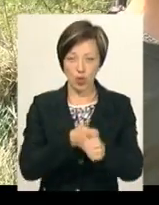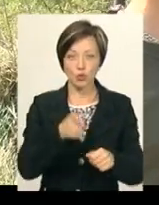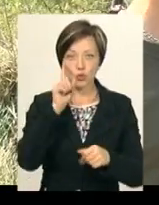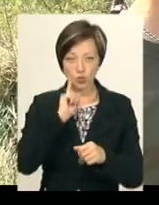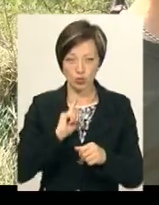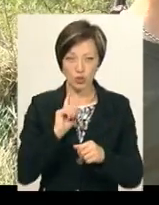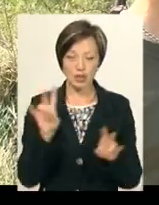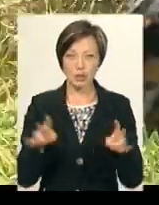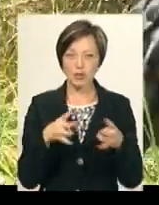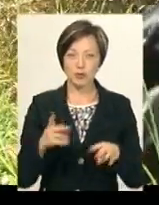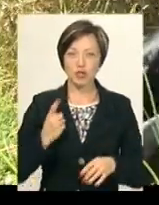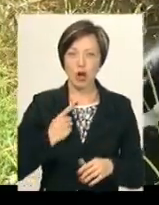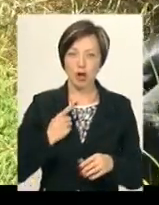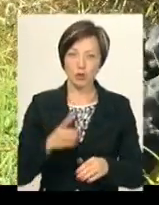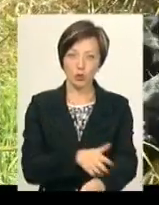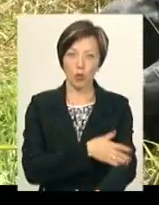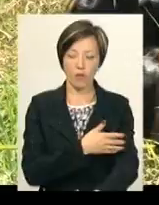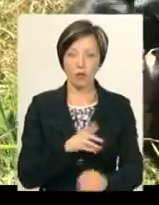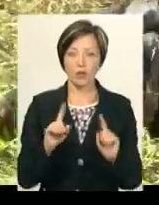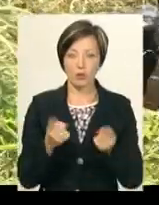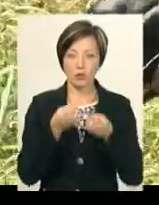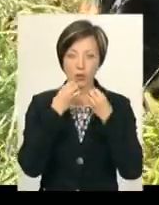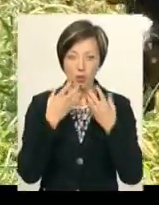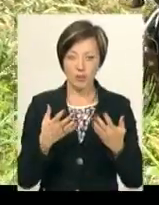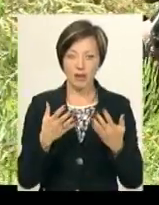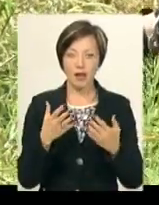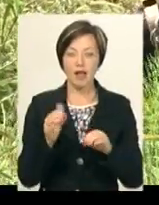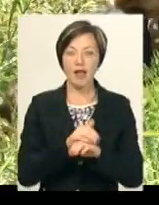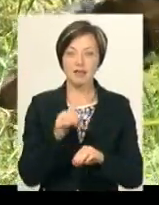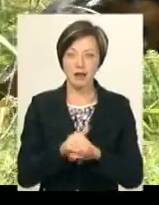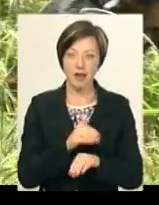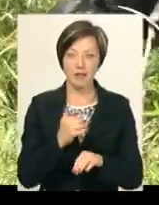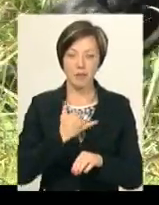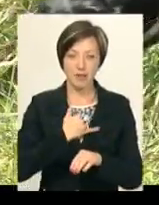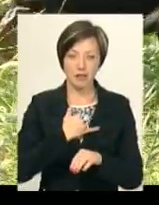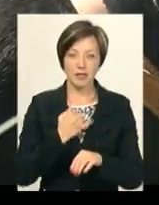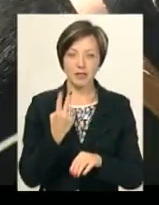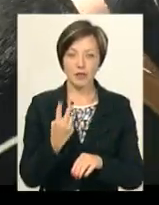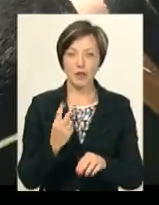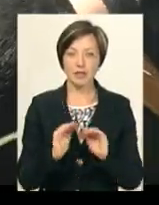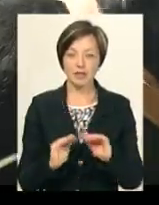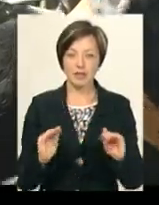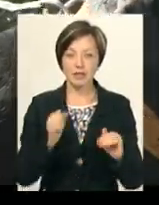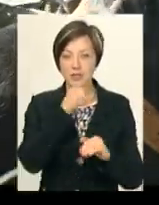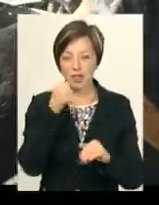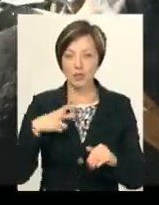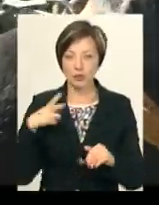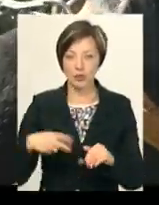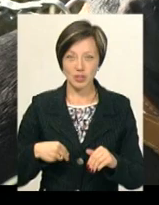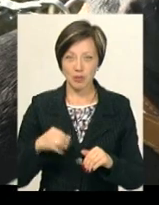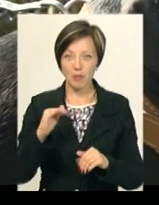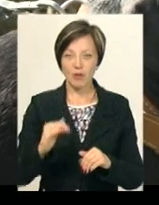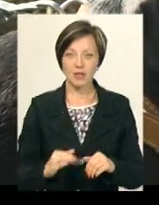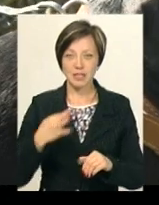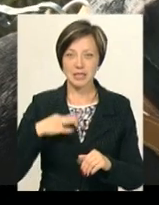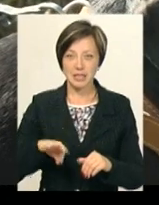зручно, не потрібно чекати довго. Дуже добрі, ласкаві. У мене двоє діток, старша донька Віталіна і